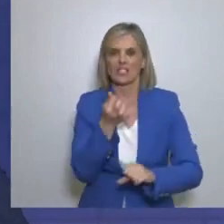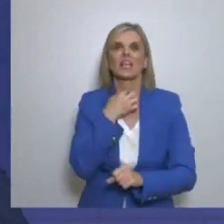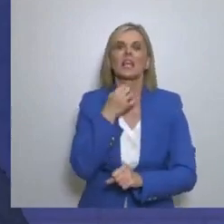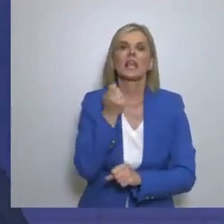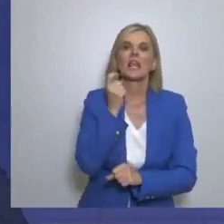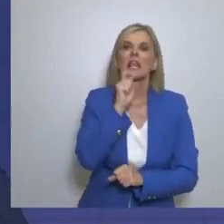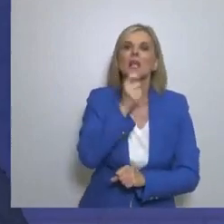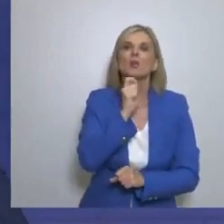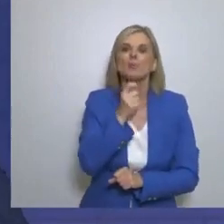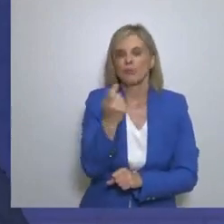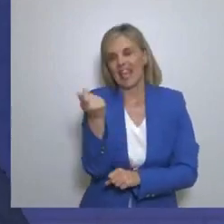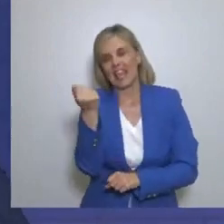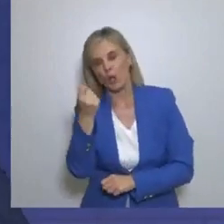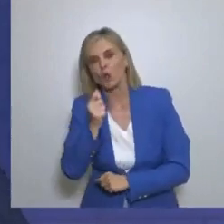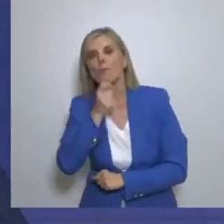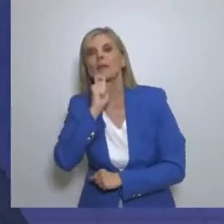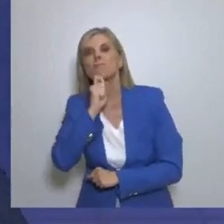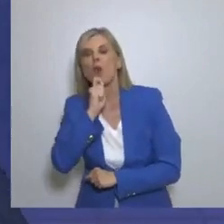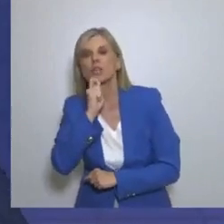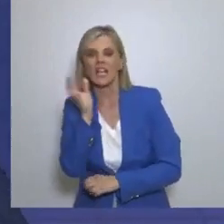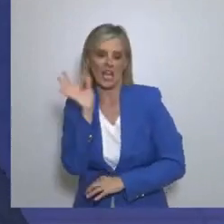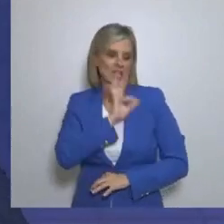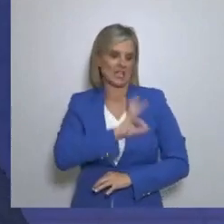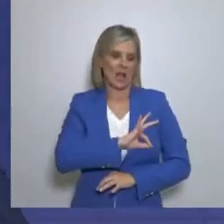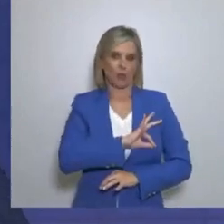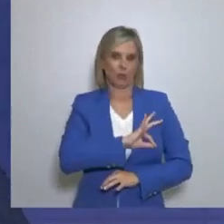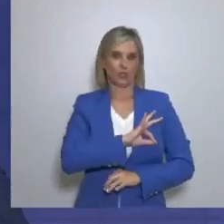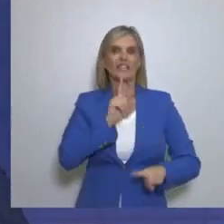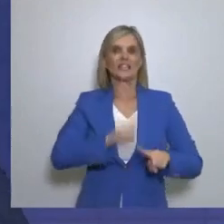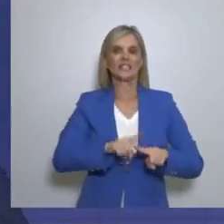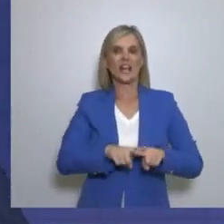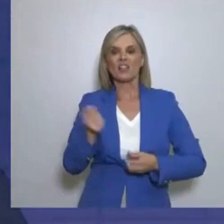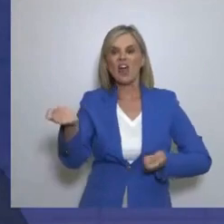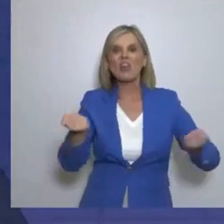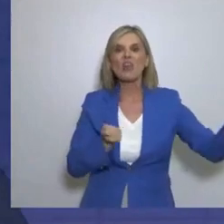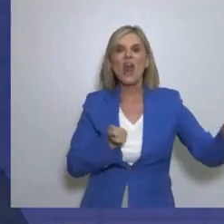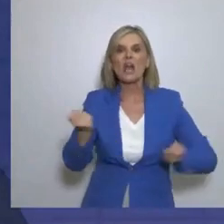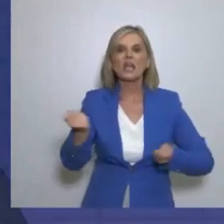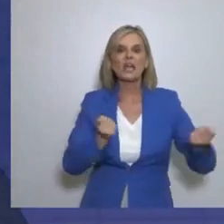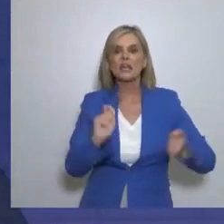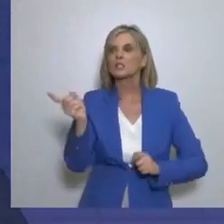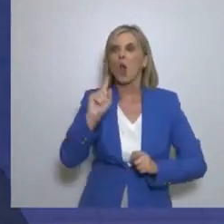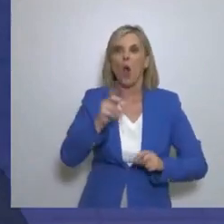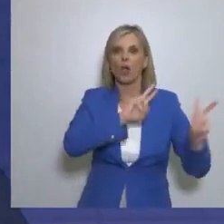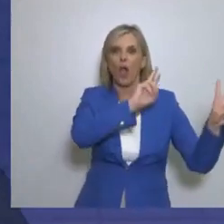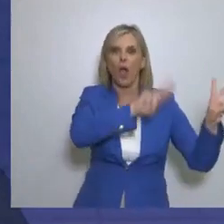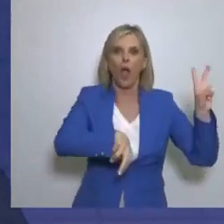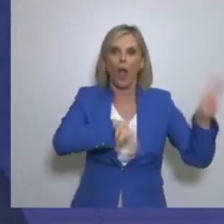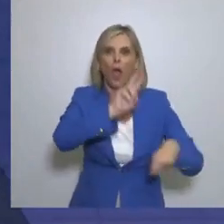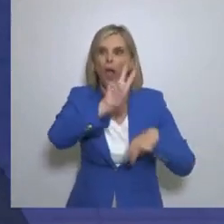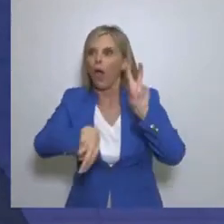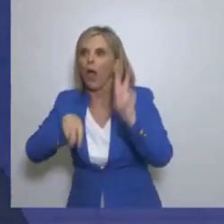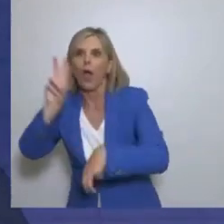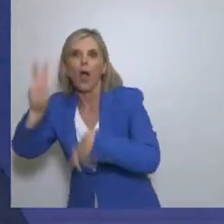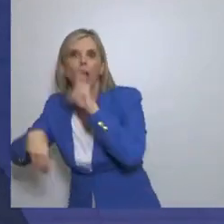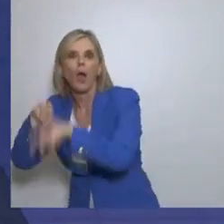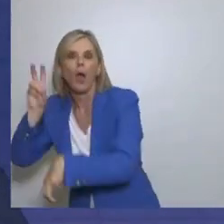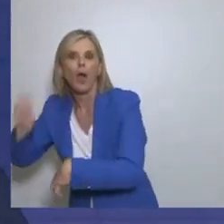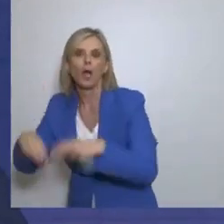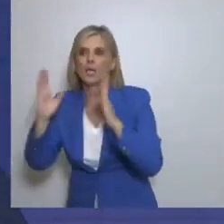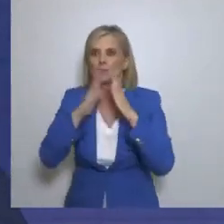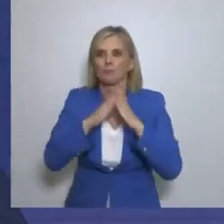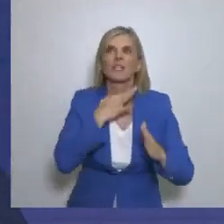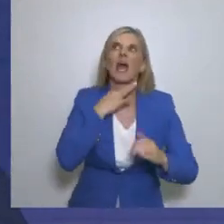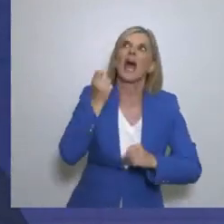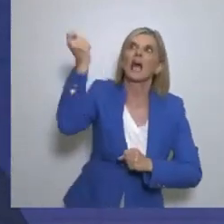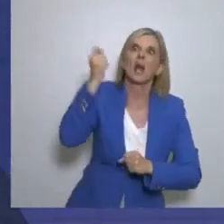πολιτική της πατρίδας Τελειώς διαχειριστικά Τίποτα παραπάνω και τίποτα λιγότερο ουσιαστικά Από την ίδια την εξηγίανση Της ίδιας της